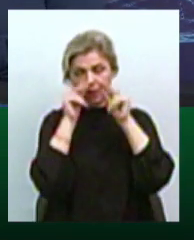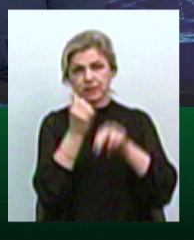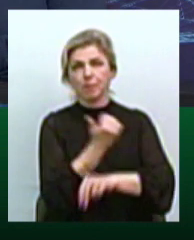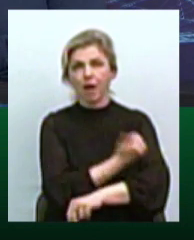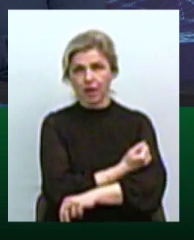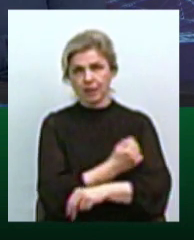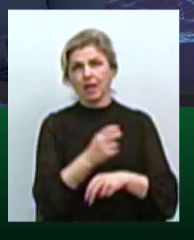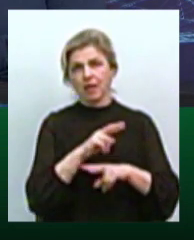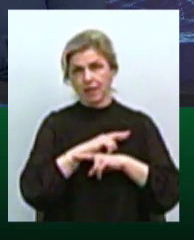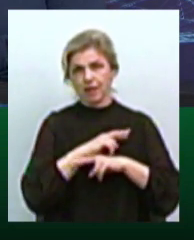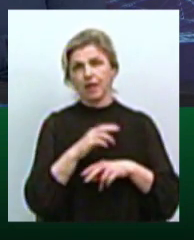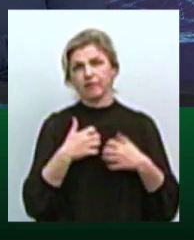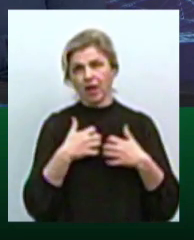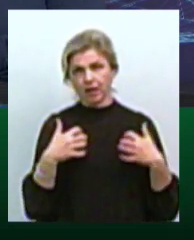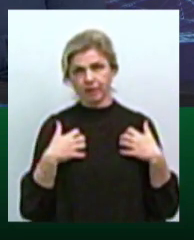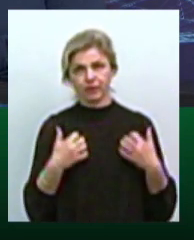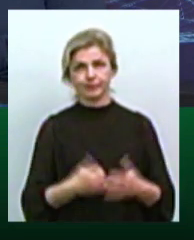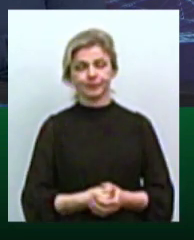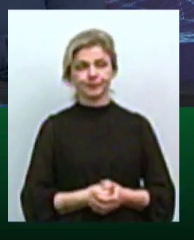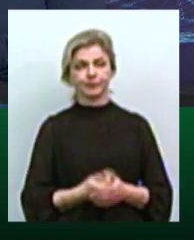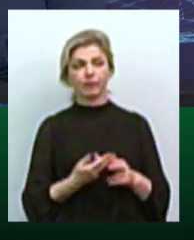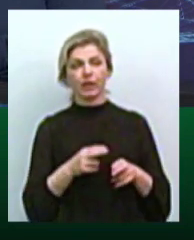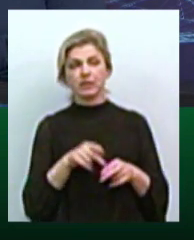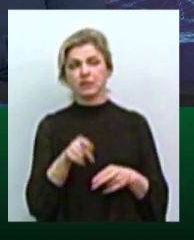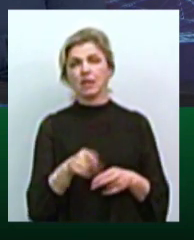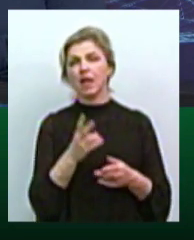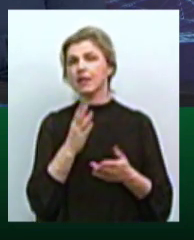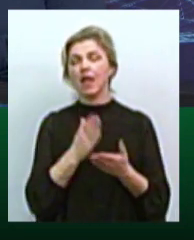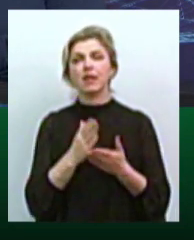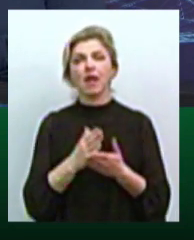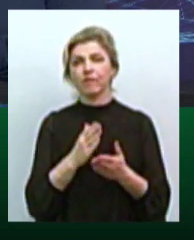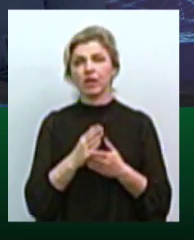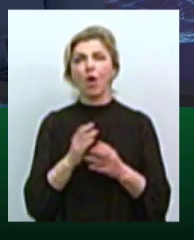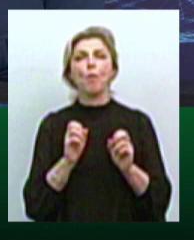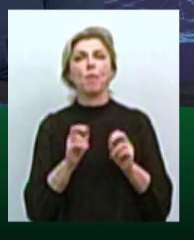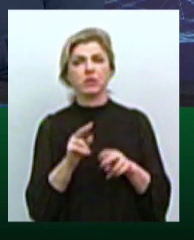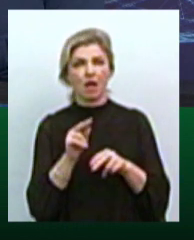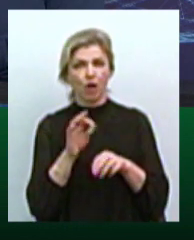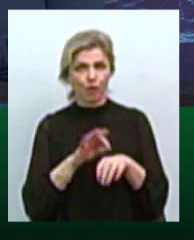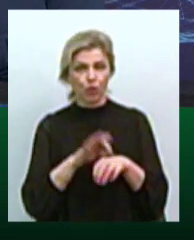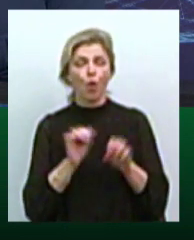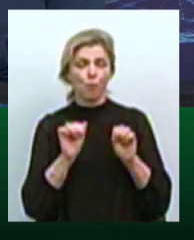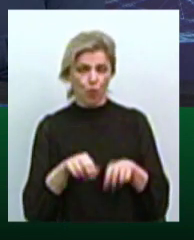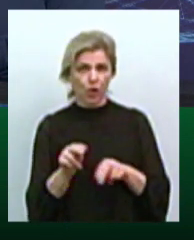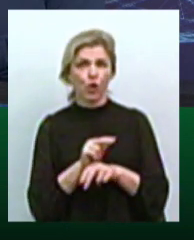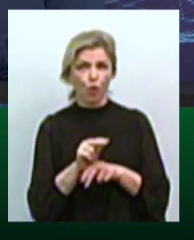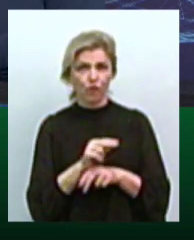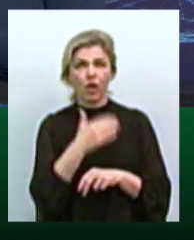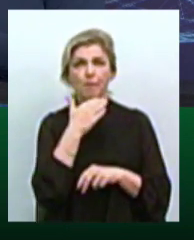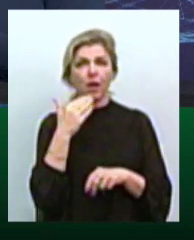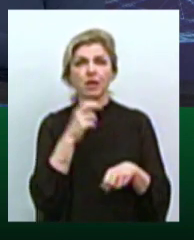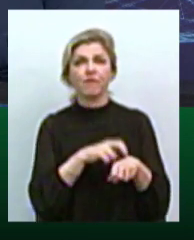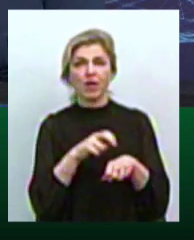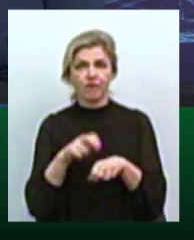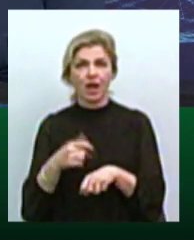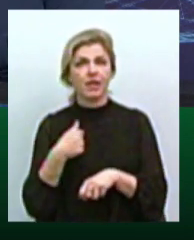просто звичайний гельмінт, який лікується, це не є невилікованою хворобою, це можна лікувати велика кількість лікарів, я не є